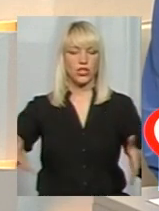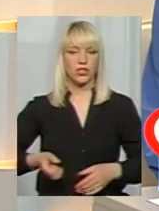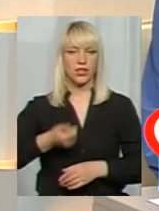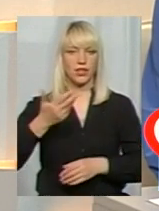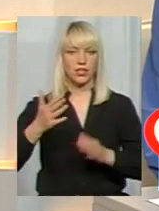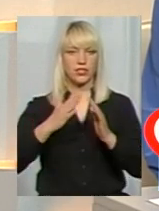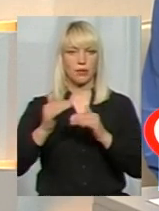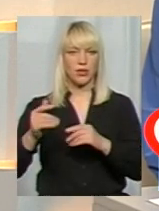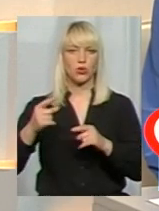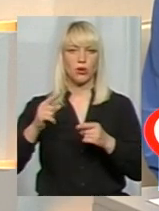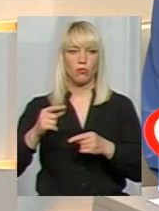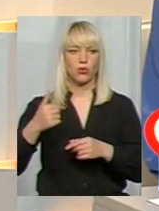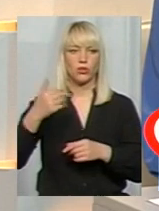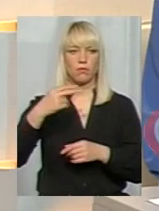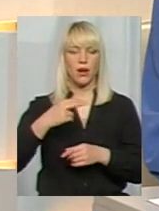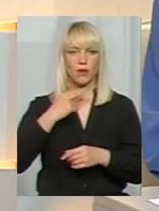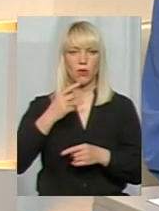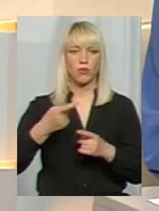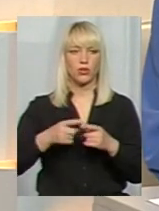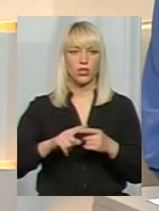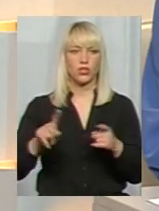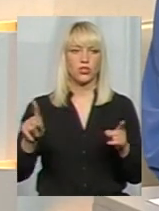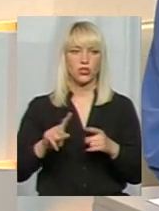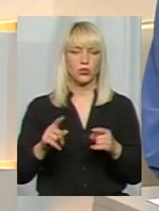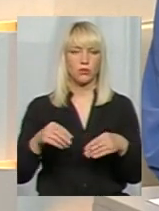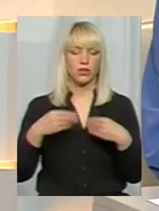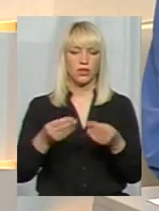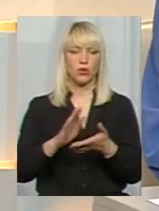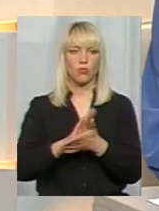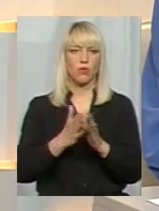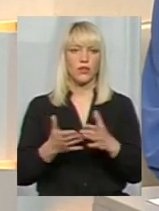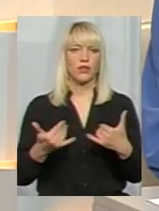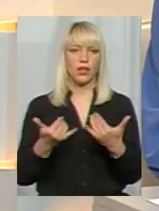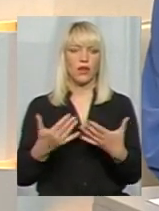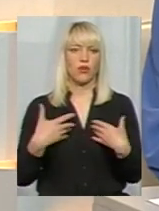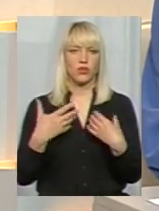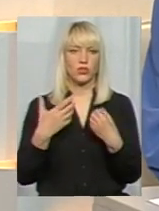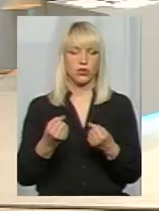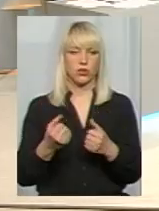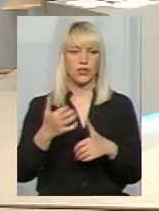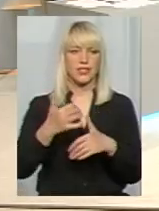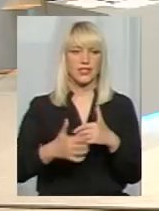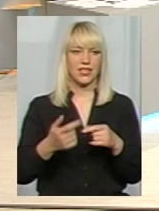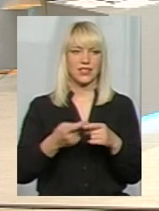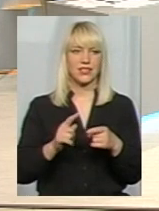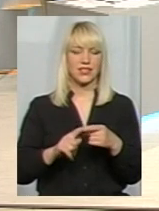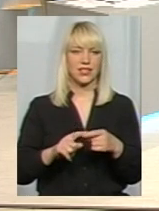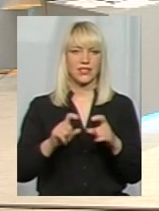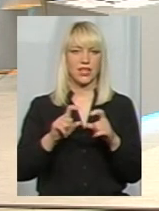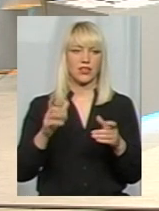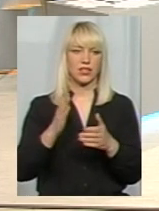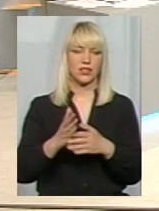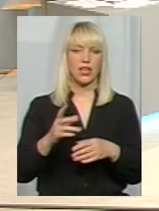дбаємо про те, щоб у цих таборах були створені всі умови для оздоровлення. Серед цих закладів є заклади як